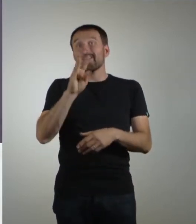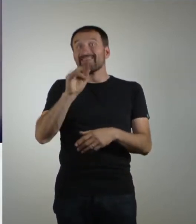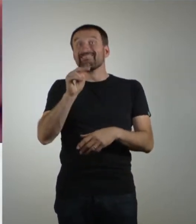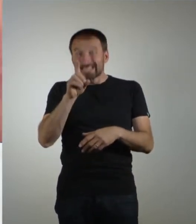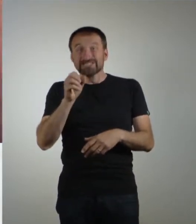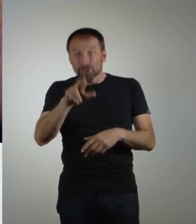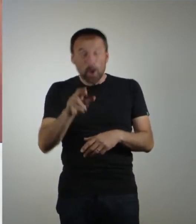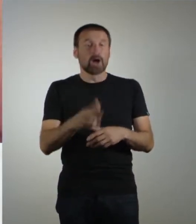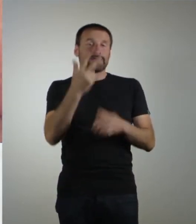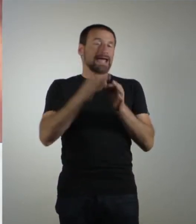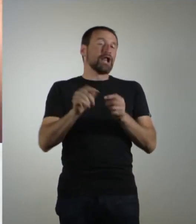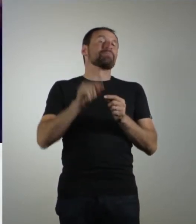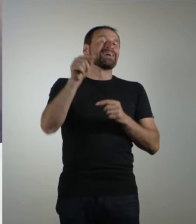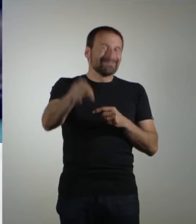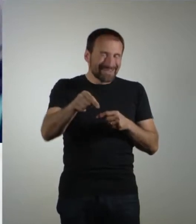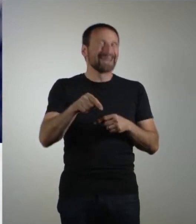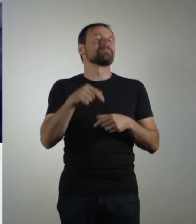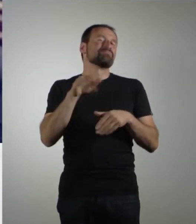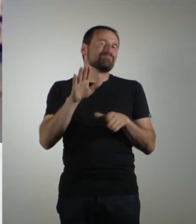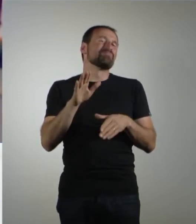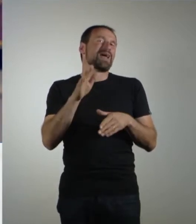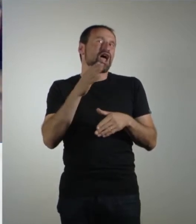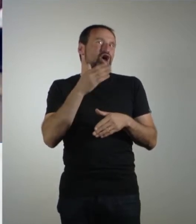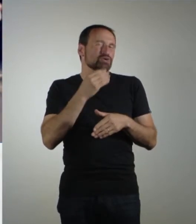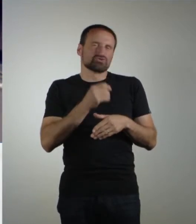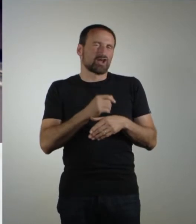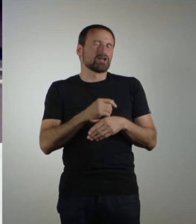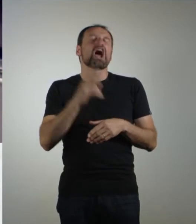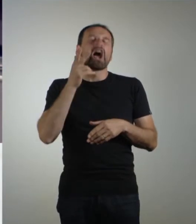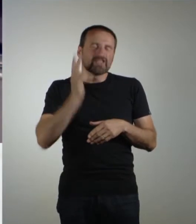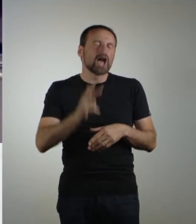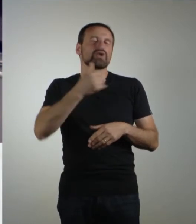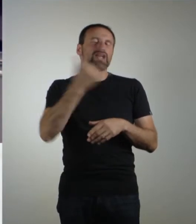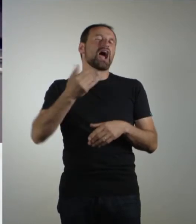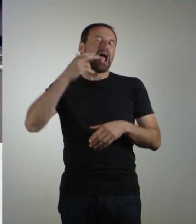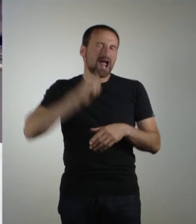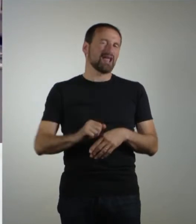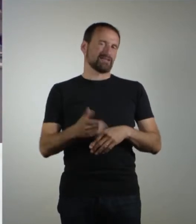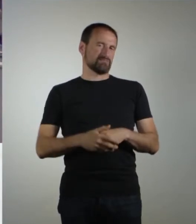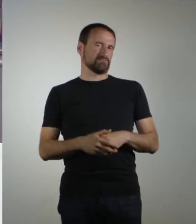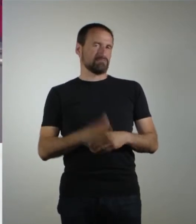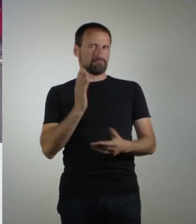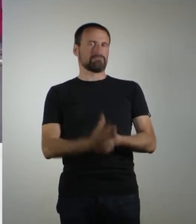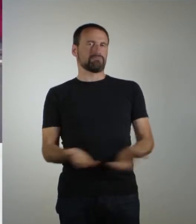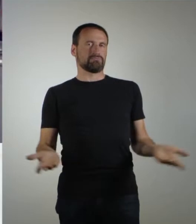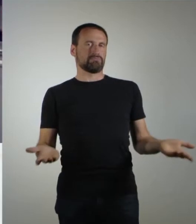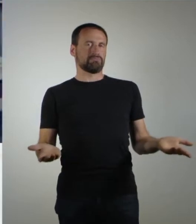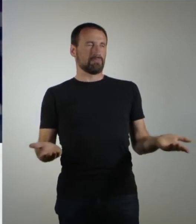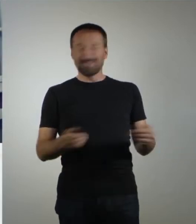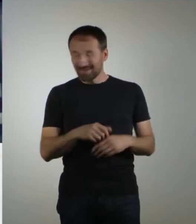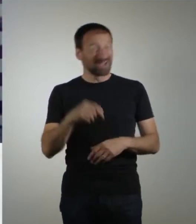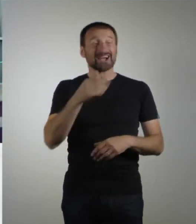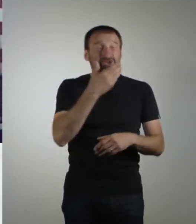Mit hübschen, wenn auch teuren Läden und traditionellen Tee-Rooms lädt Windsor zum Bummeln ein.